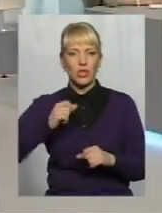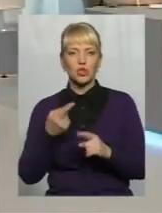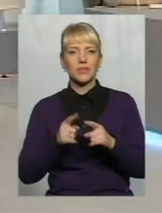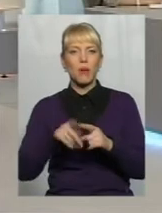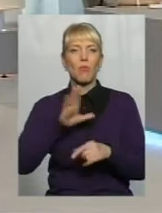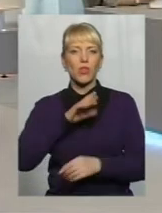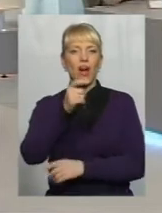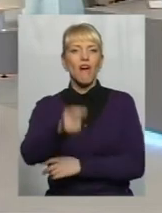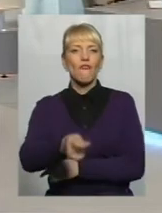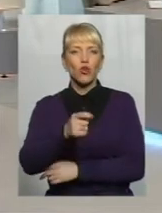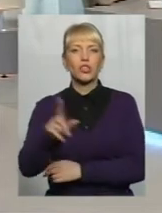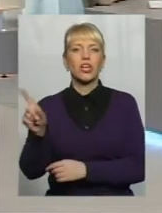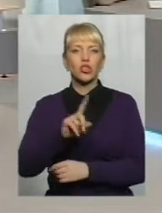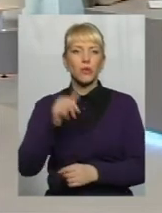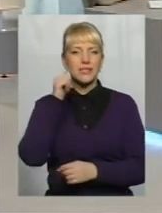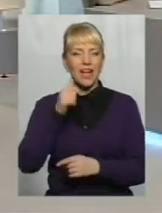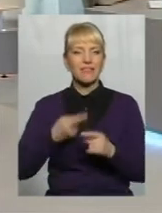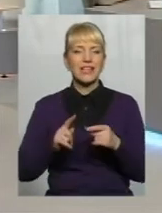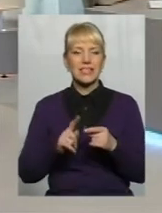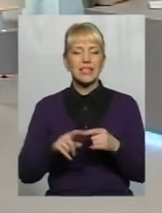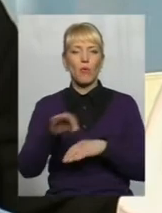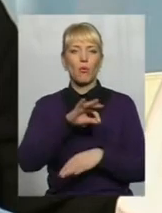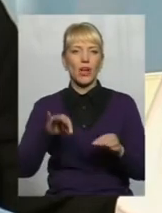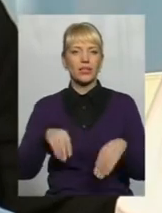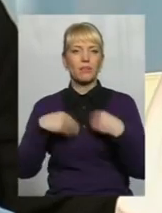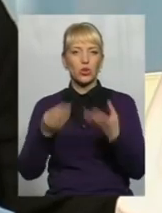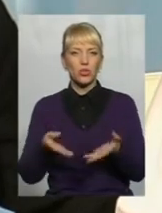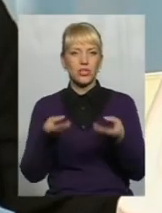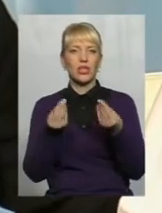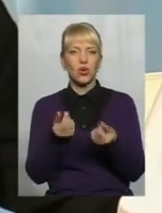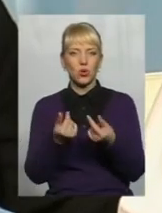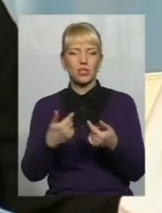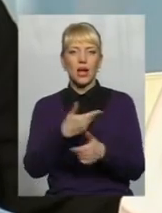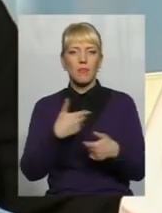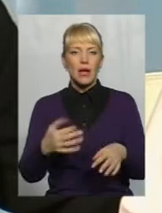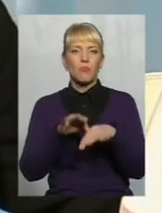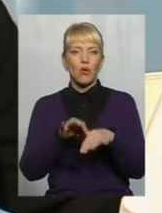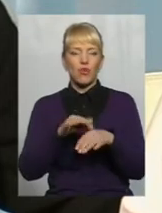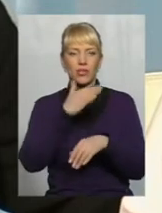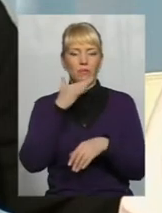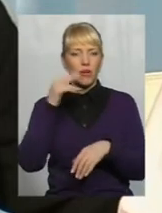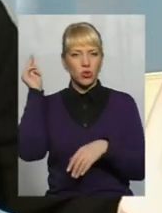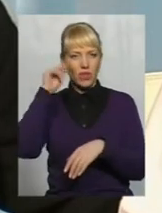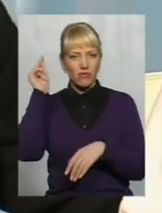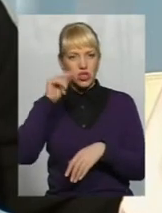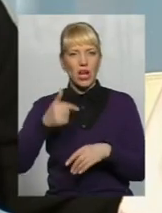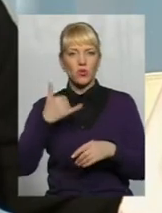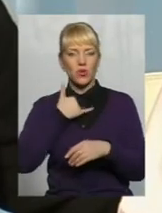щоб завтра ці проекти приносили гроші Ми проводимо і багато навчань, у нас